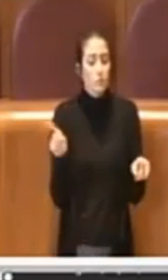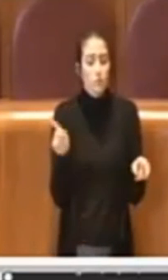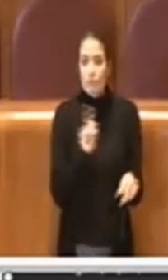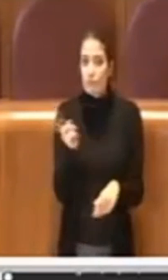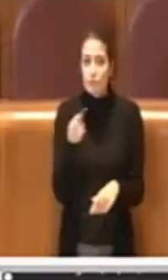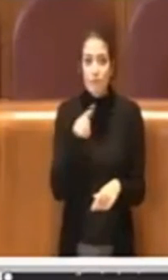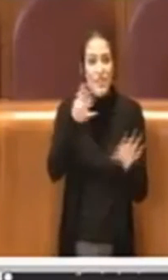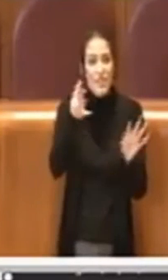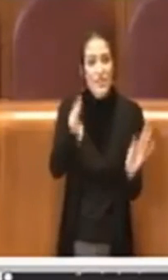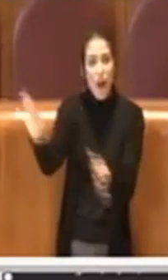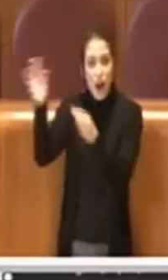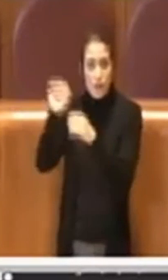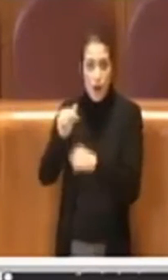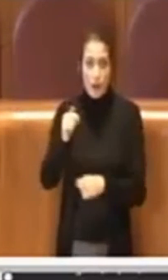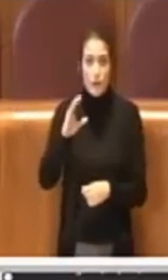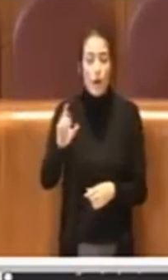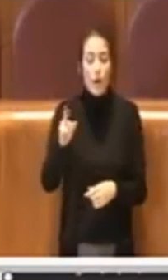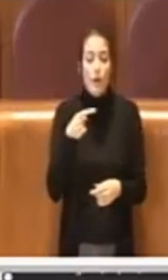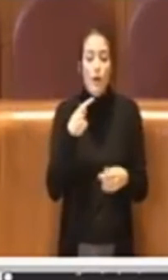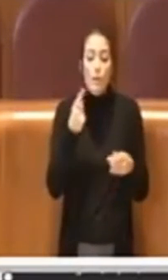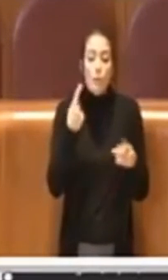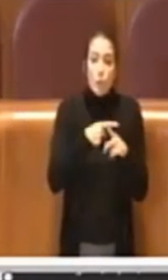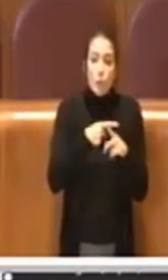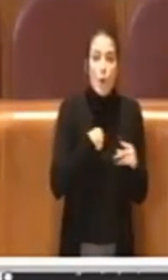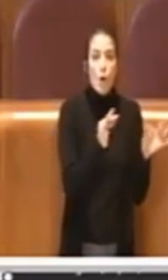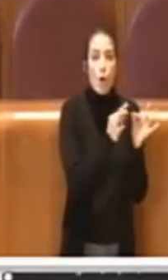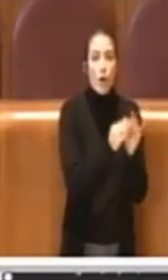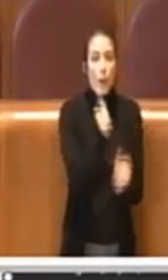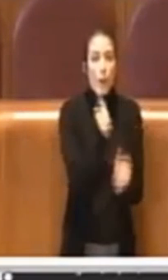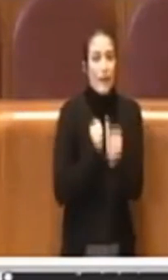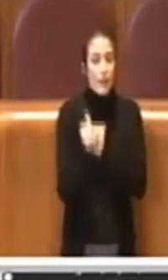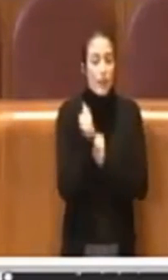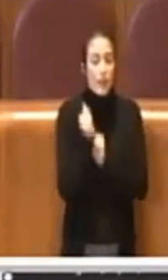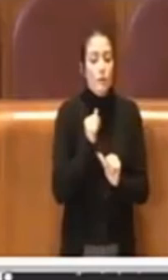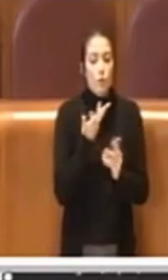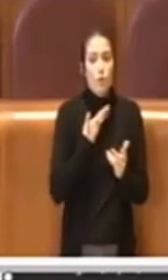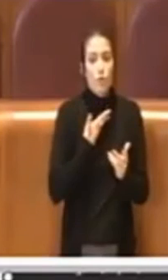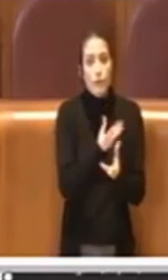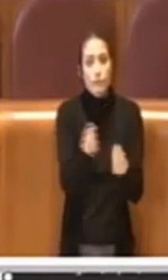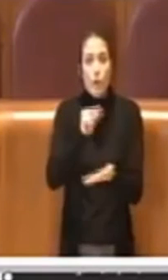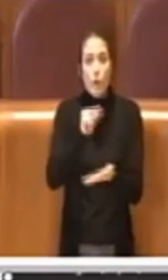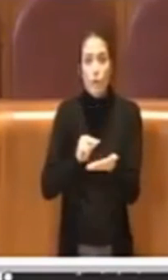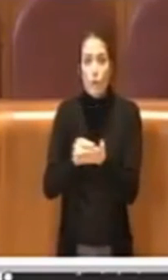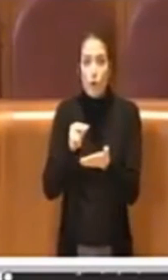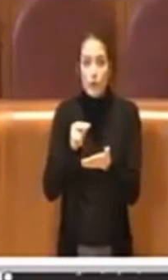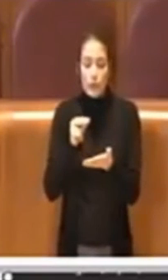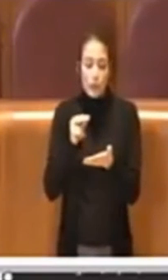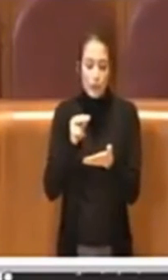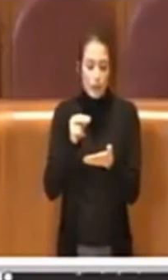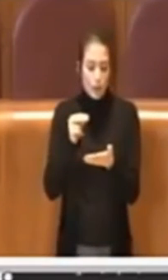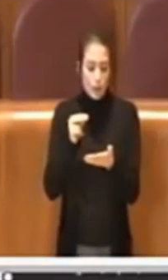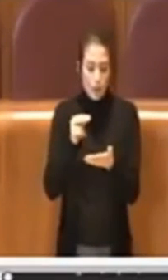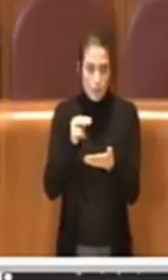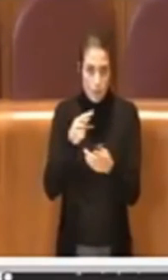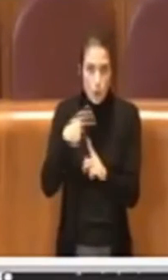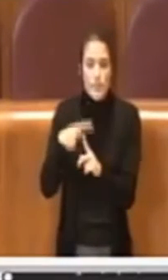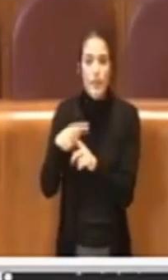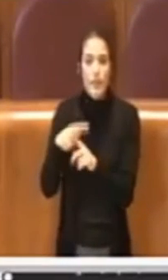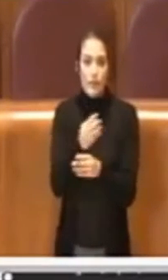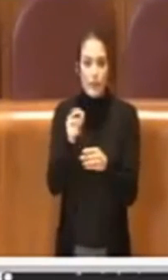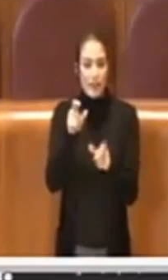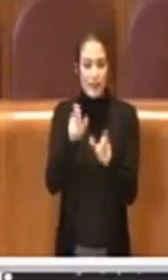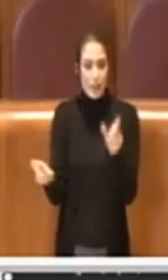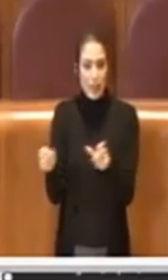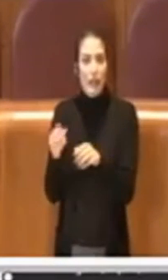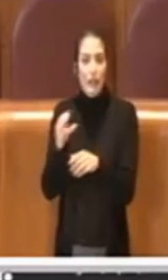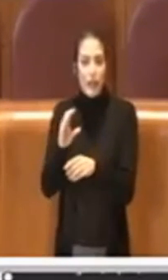e il concordato preventivo ha avuto il voto favorevole dei creditori e poi del tribunale, il via libera